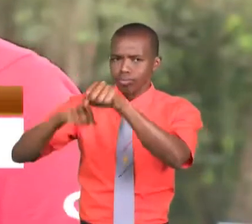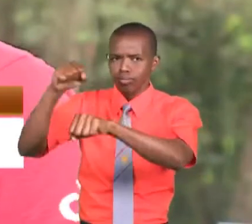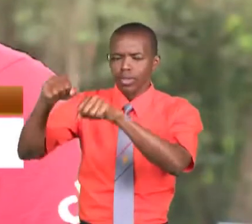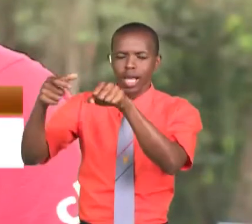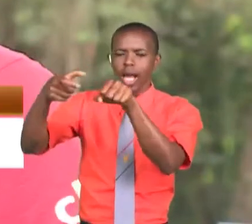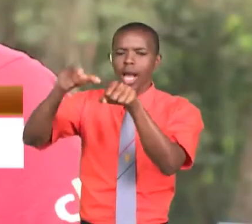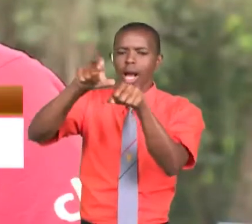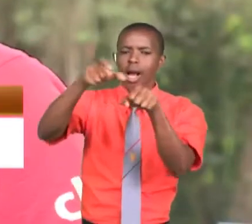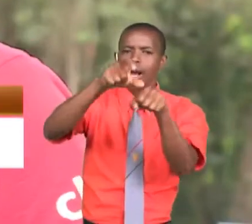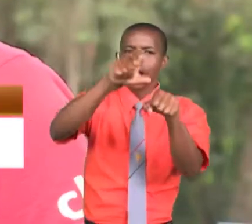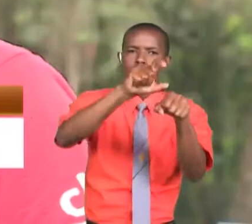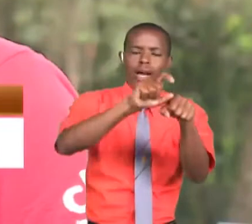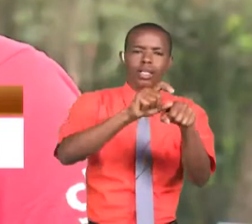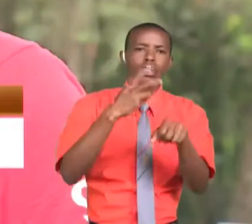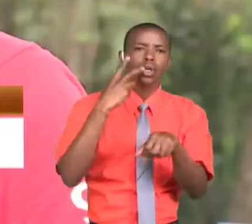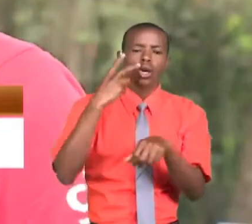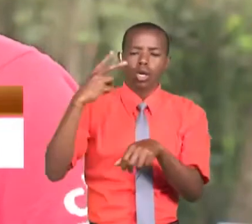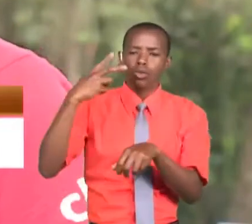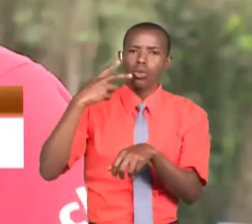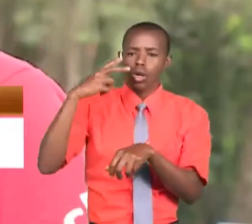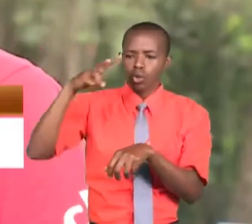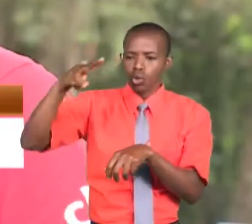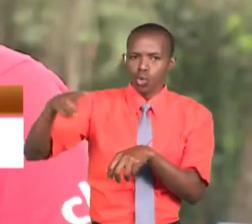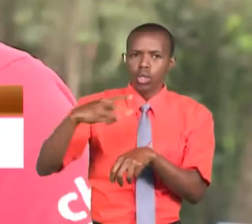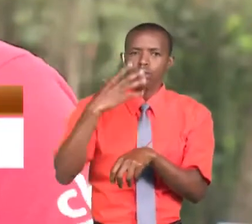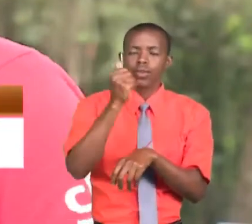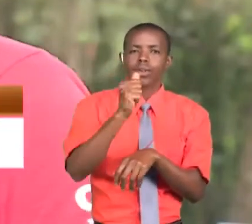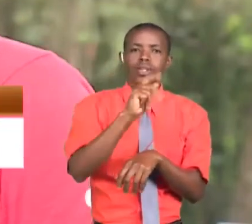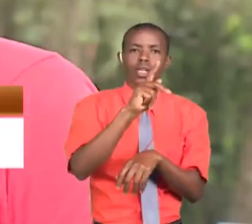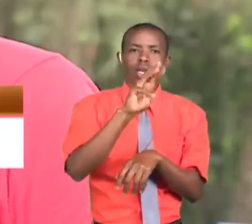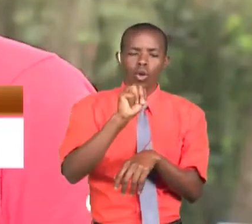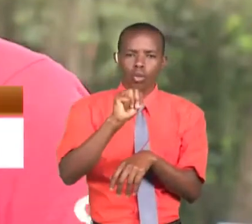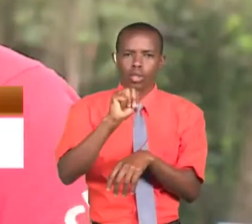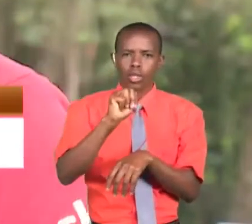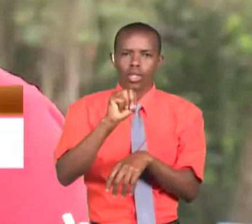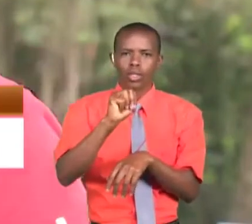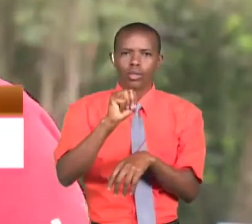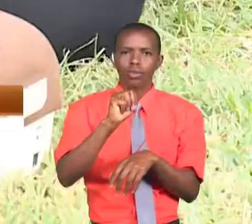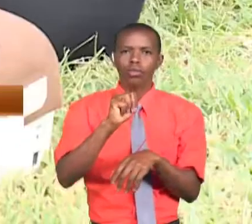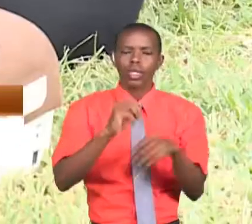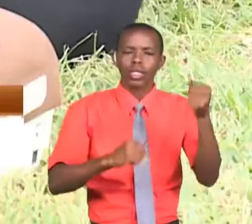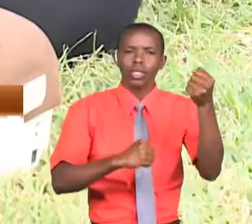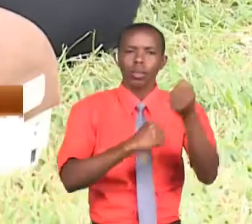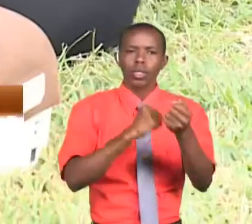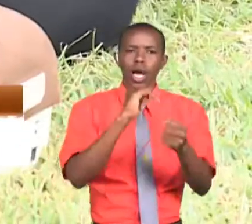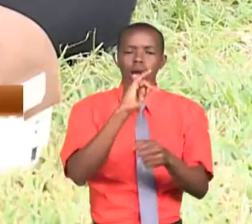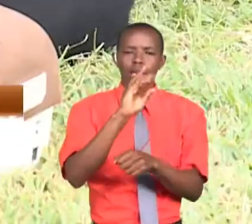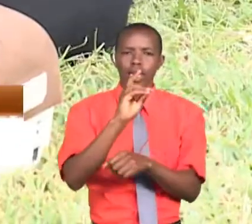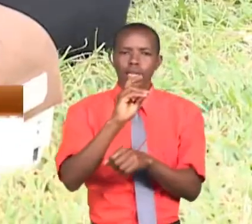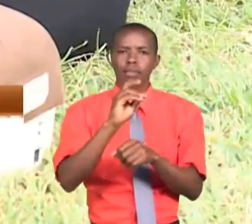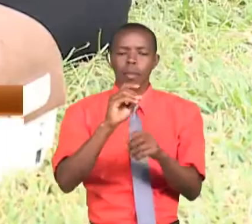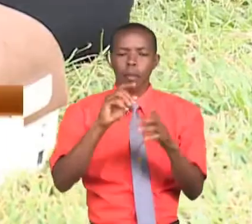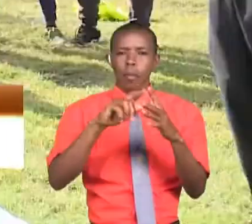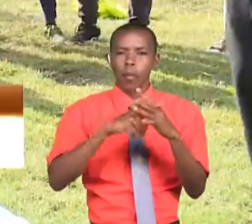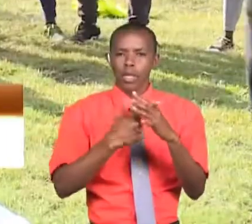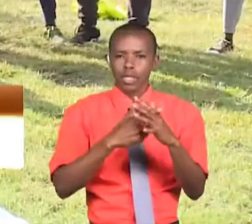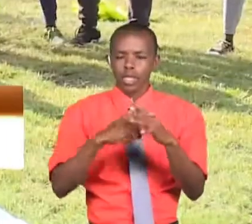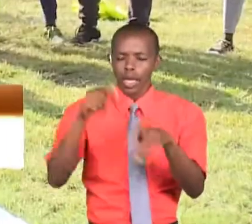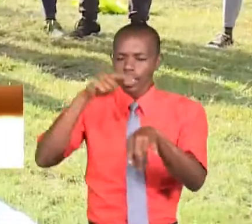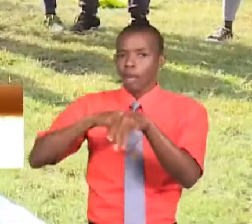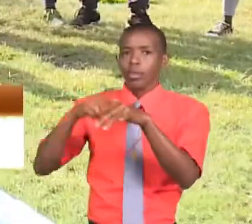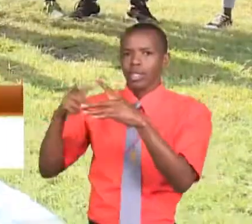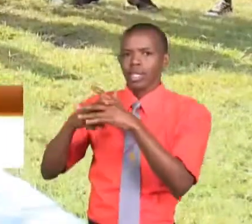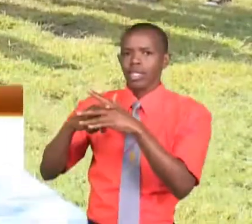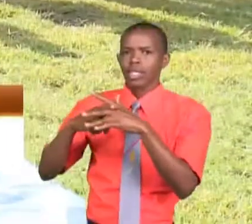to the 2,500 kilometers that is required for Philips Kenya to donate one AED machine. Since you start, make sure your dominant